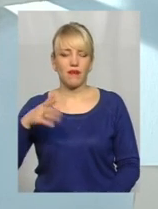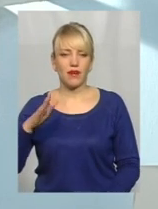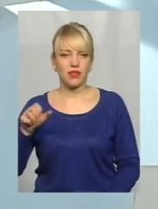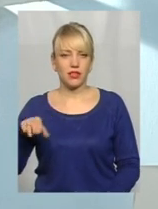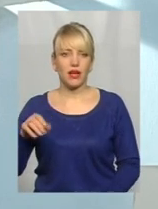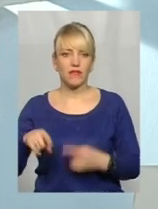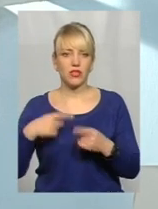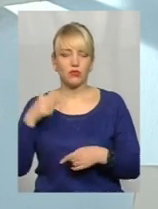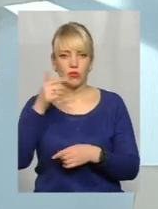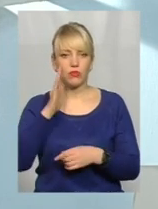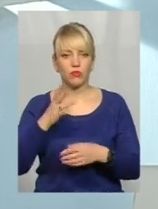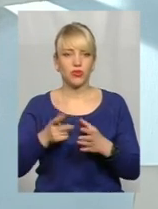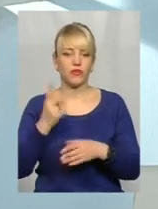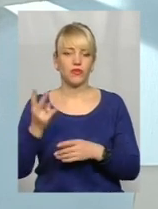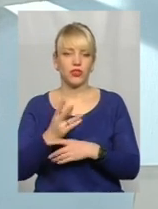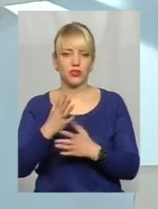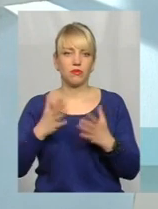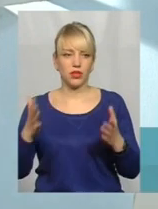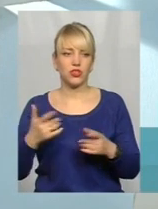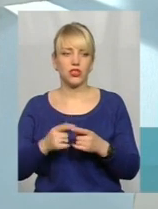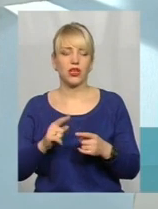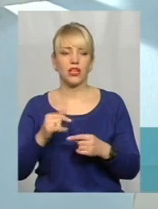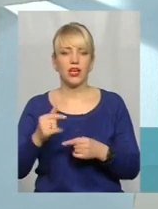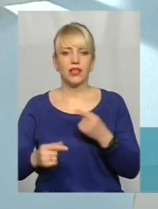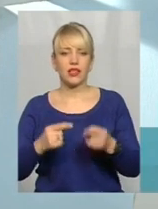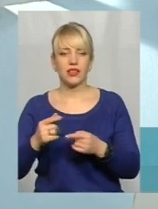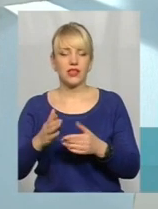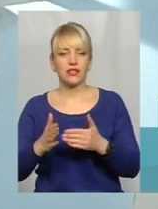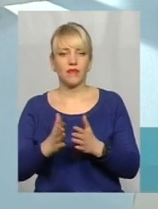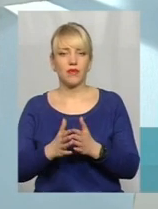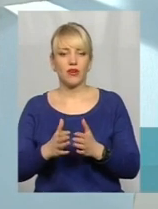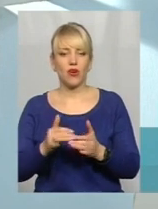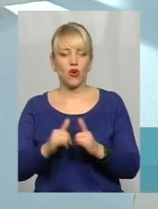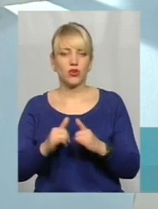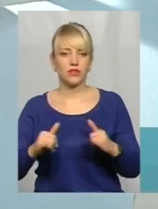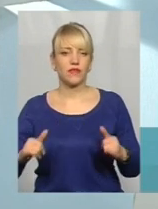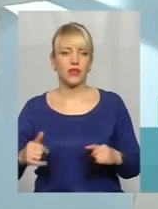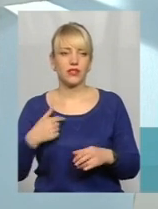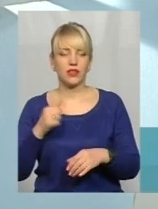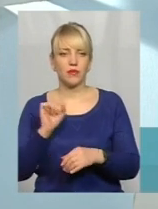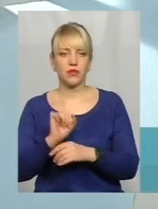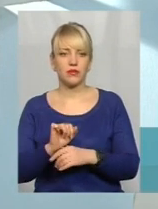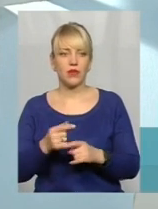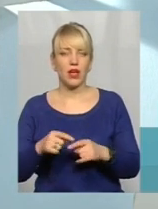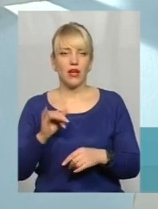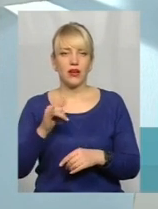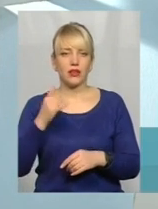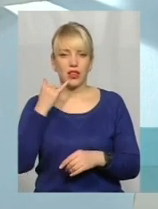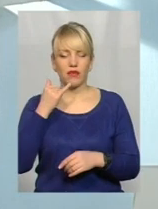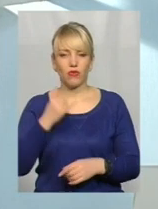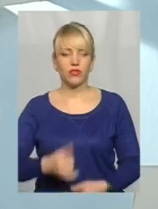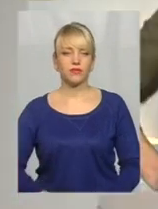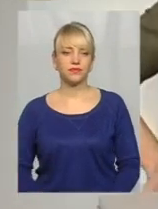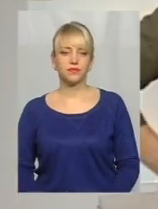Наступного року буде вдвічі більше. Тобто тенденція в прогресії розвивається. Дозвольте, я вас призупиню про тенденції. Продовжуємо, маємо телефонний